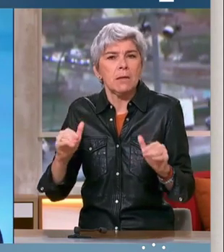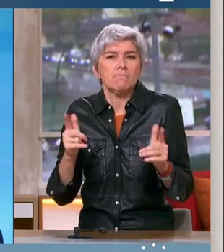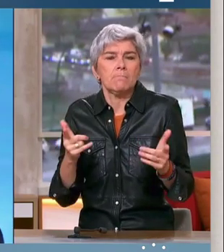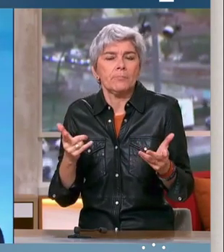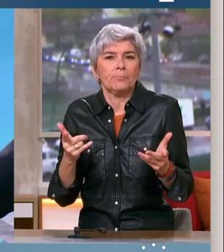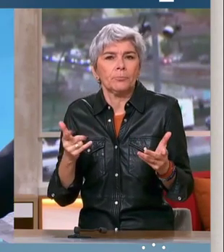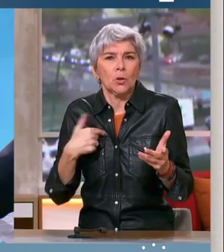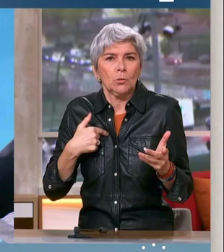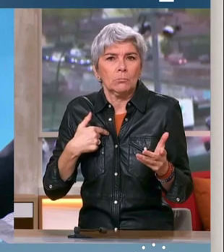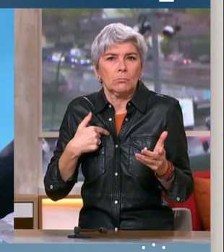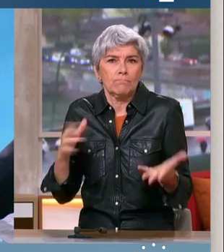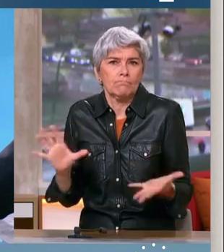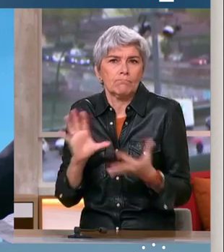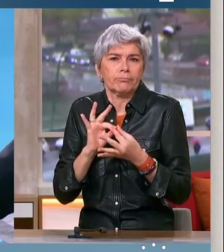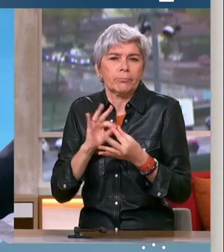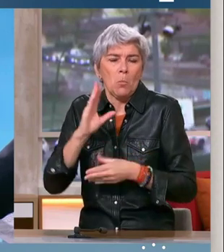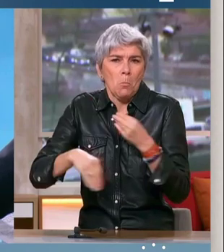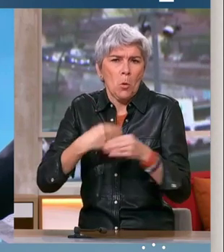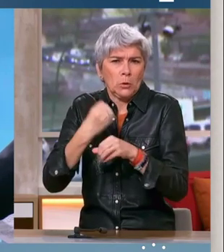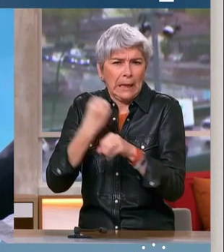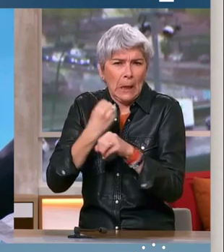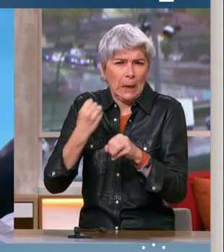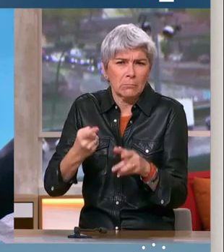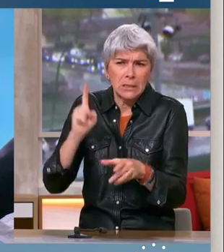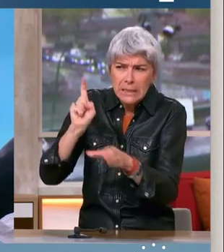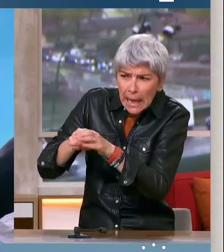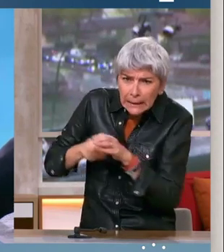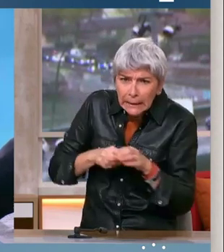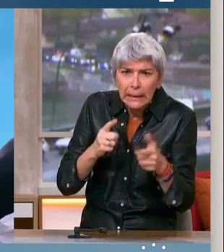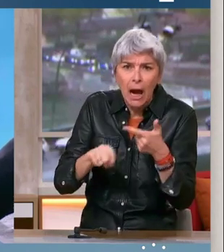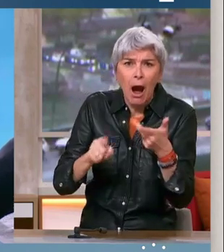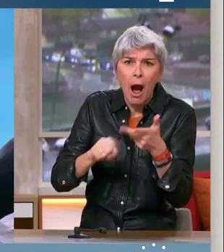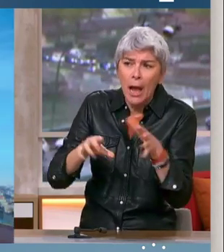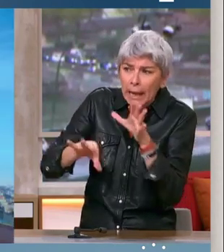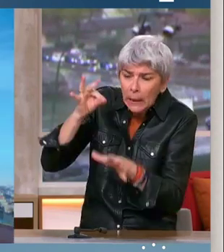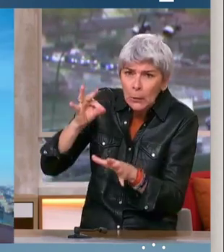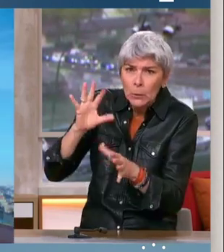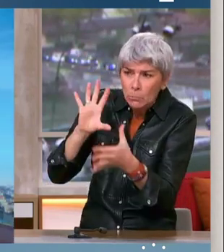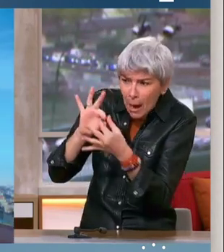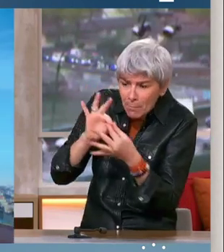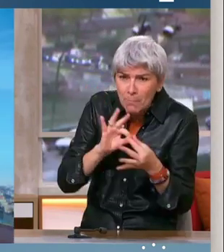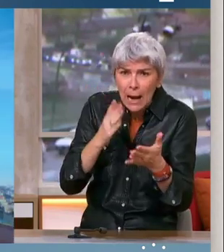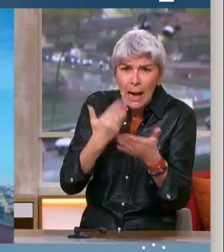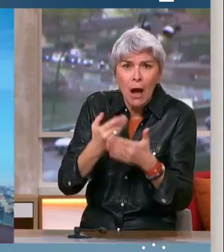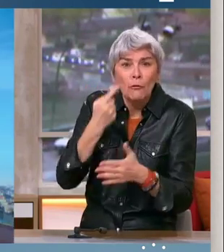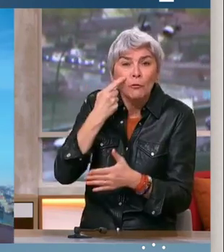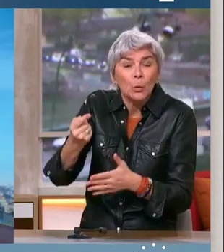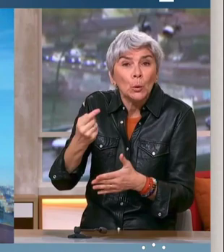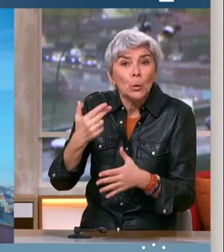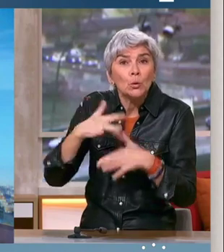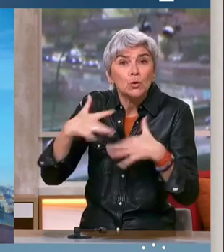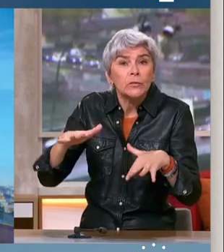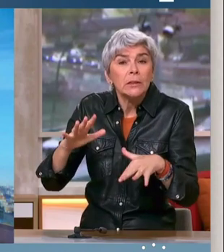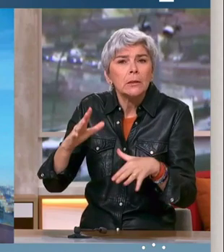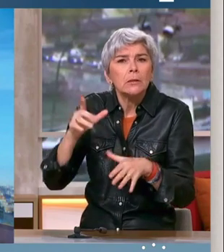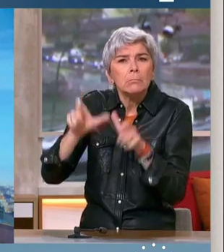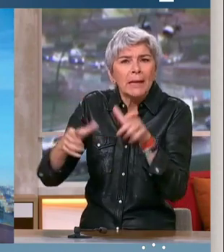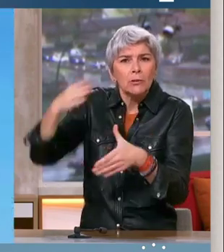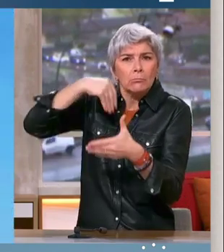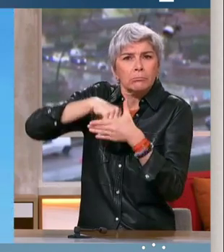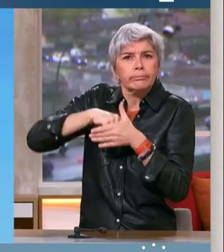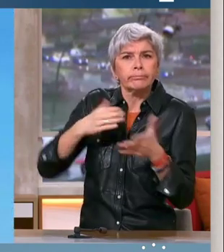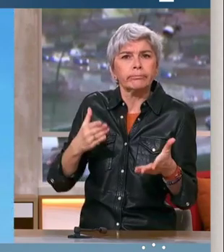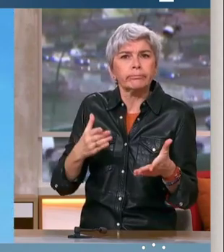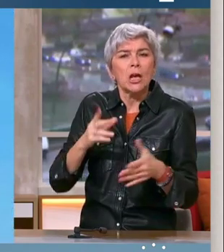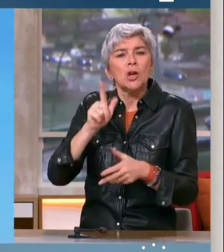renoué avec le monde du travail, avec des syndicalistes, avec des élus de tous bords. Et vous avez vu ceux qui nous ont rejoints,